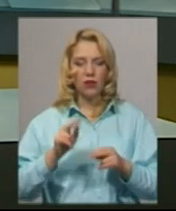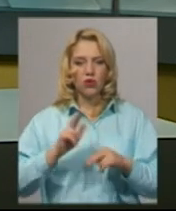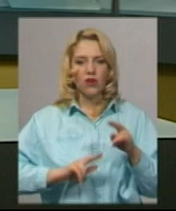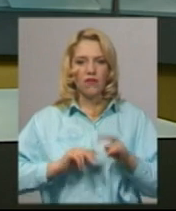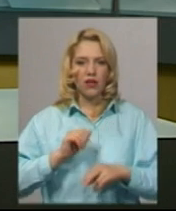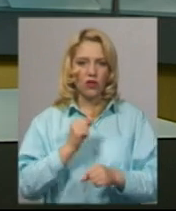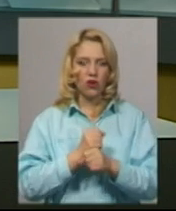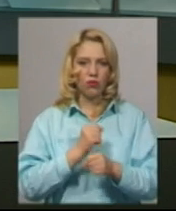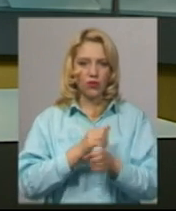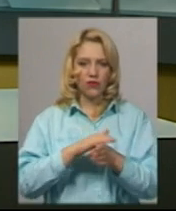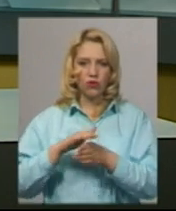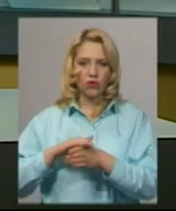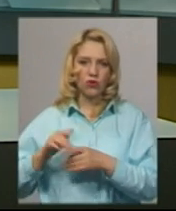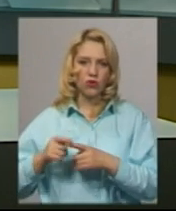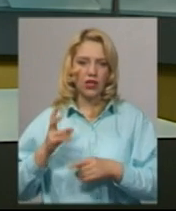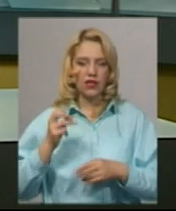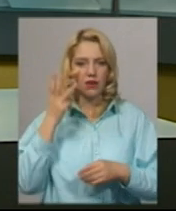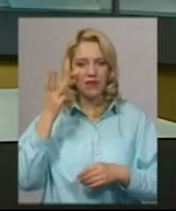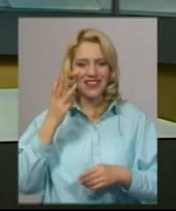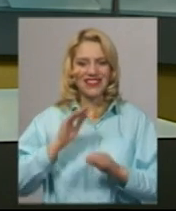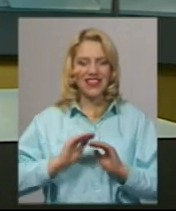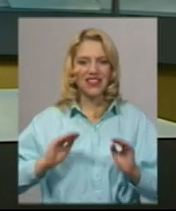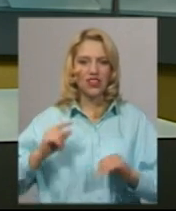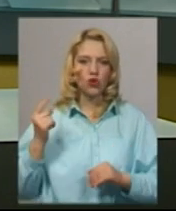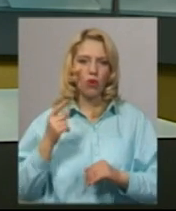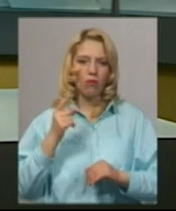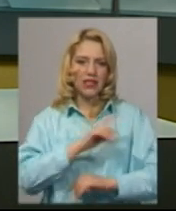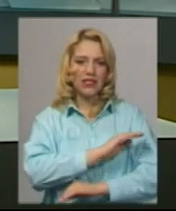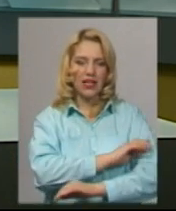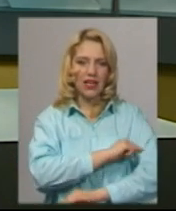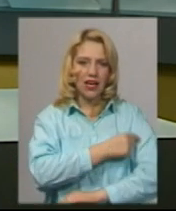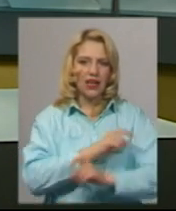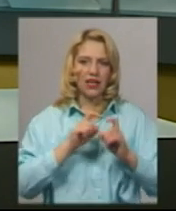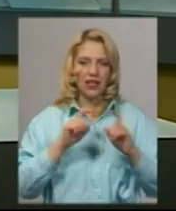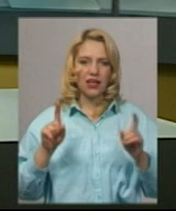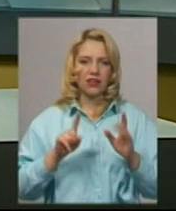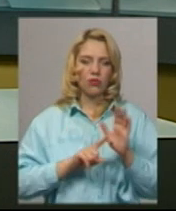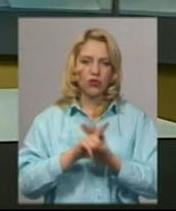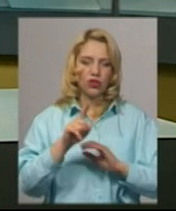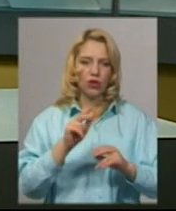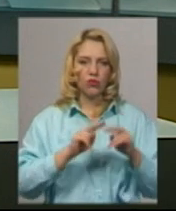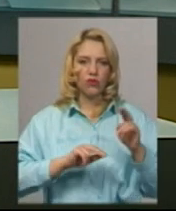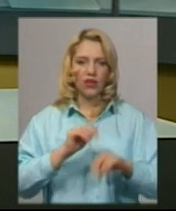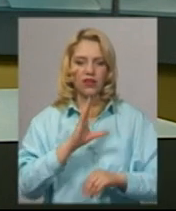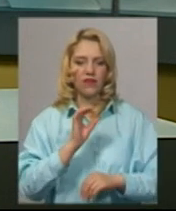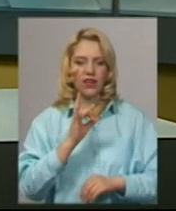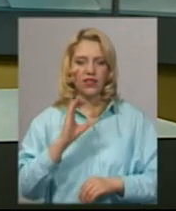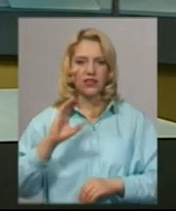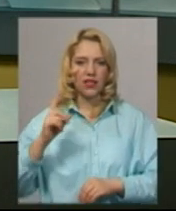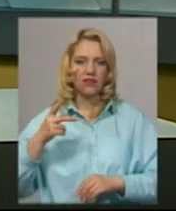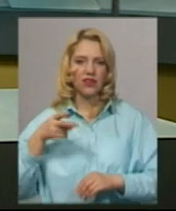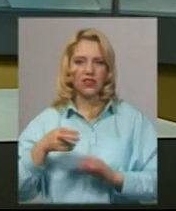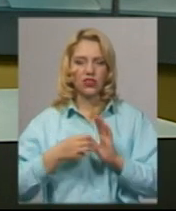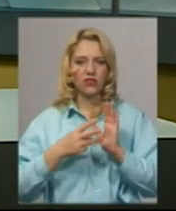Хмельницької обласної дитячої лікарні, яку розпочали будувати в вересні 2018 року. Про це Суспільному сказав